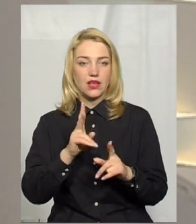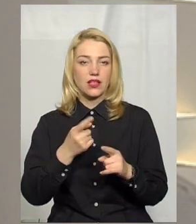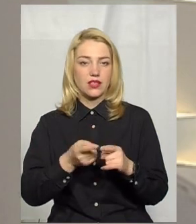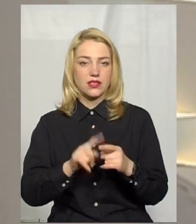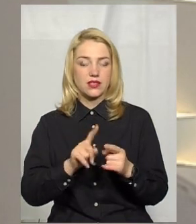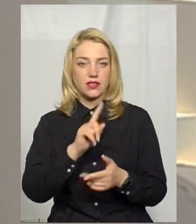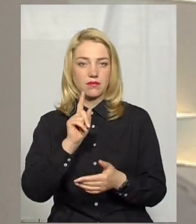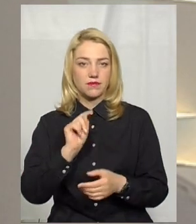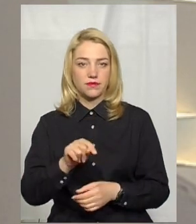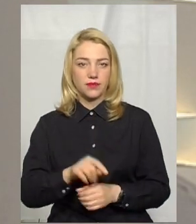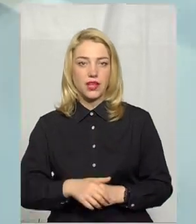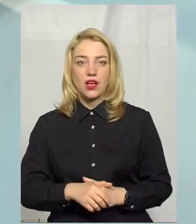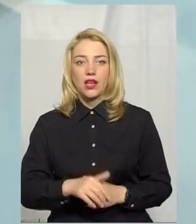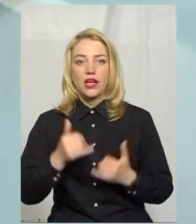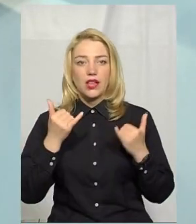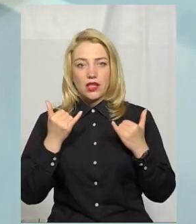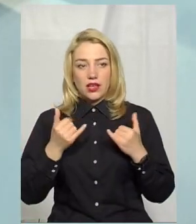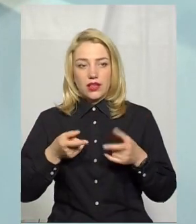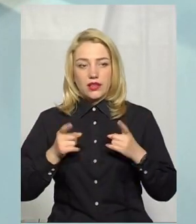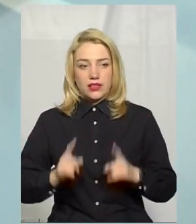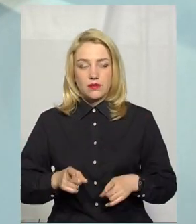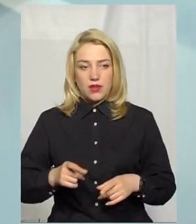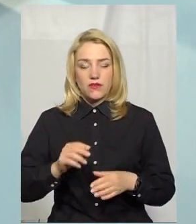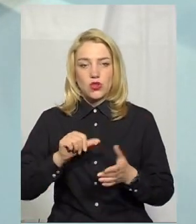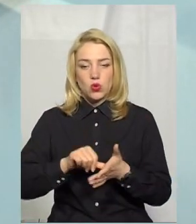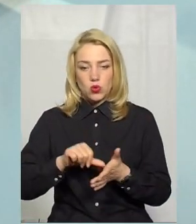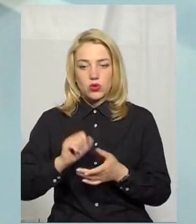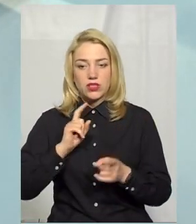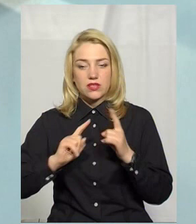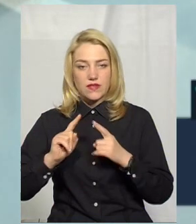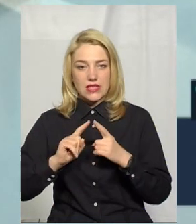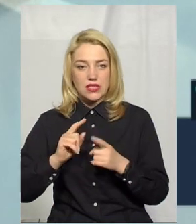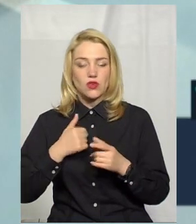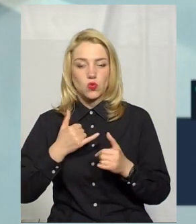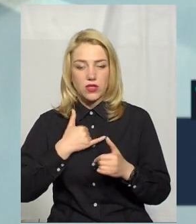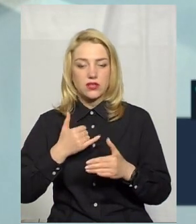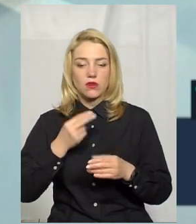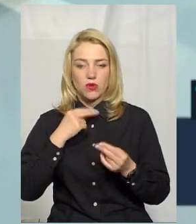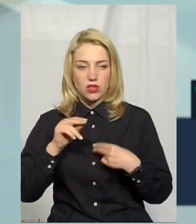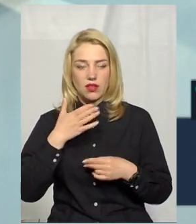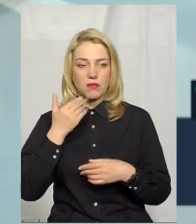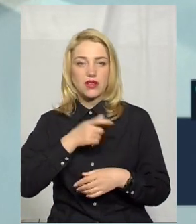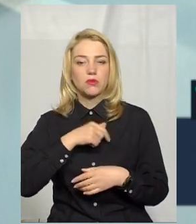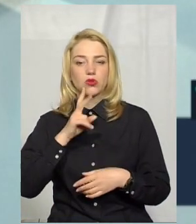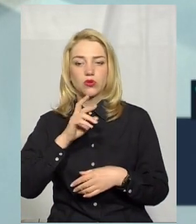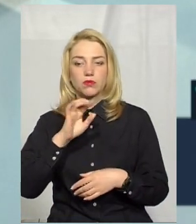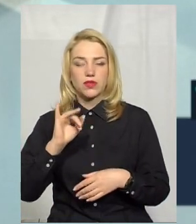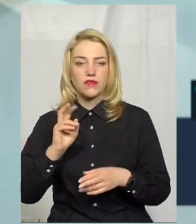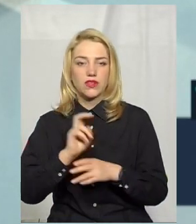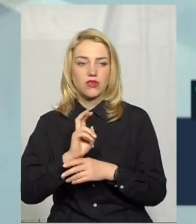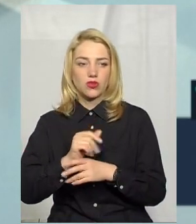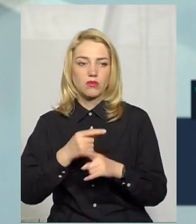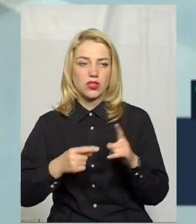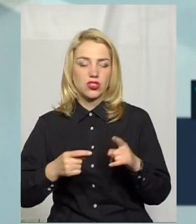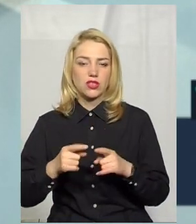як з цим? Насправді, участь у сесіях у нас покращилась, порівняно з минулим роком немає депутатів, які би відвідали менше